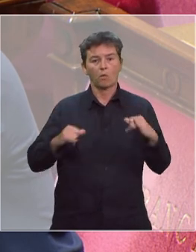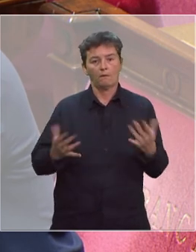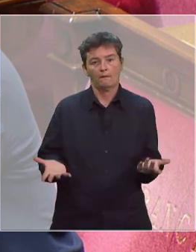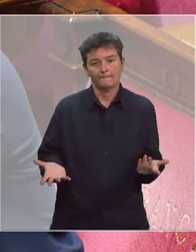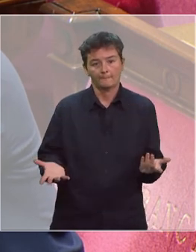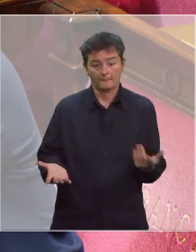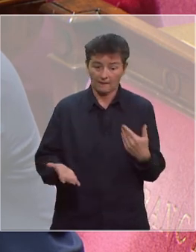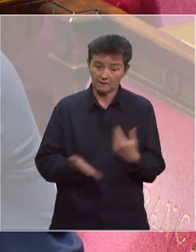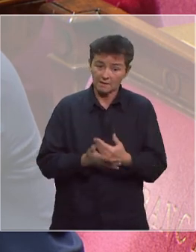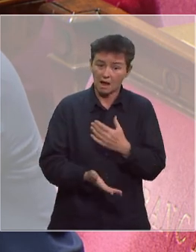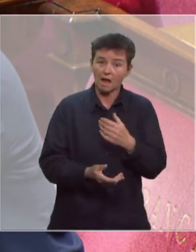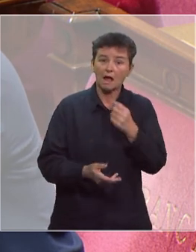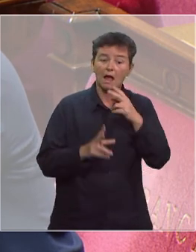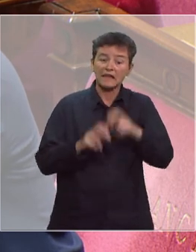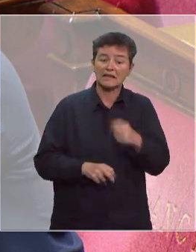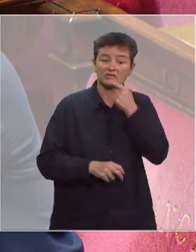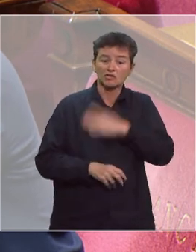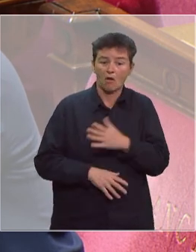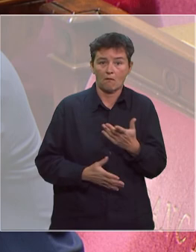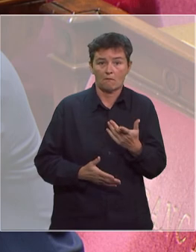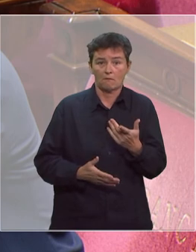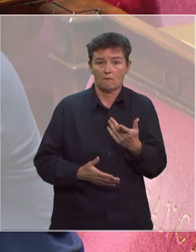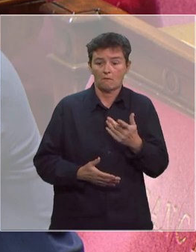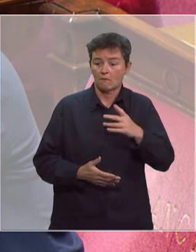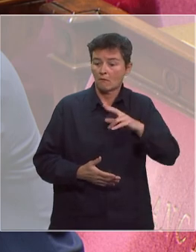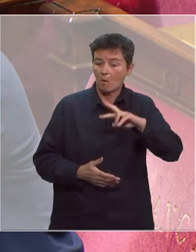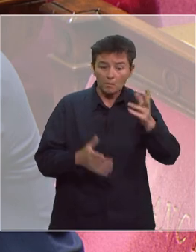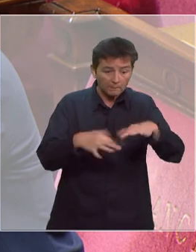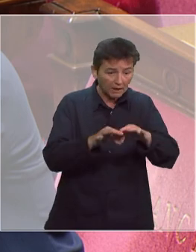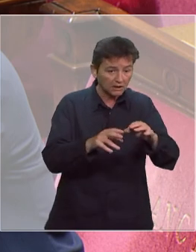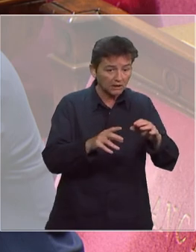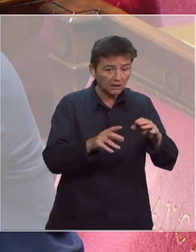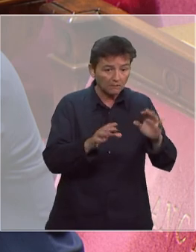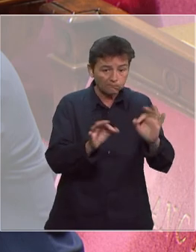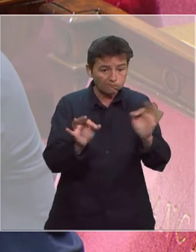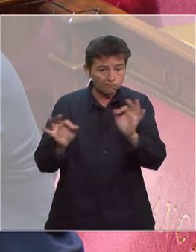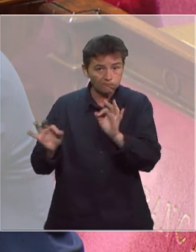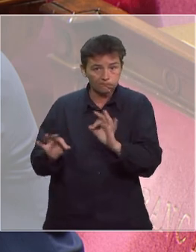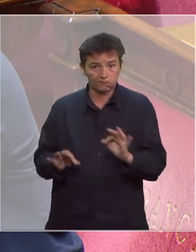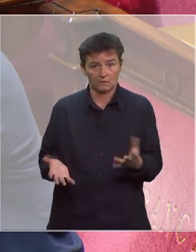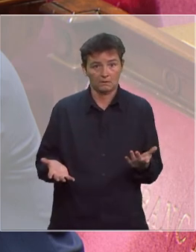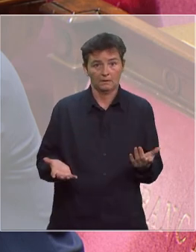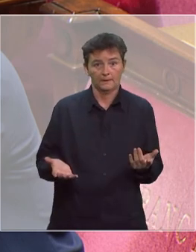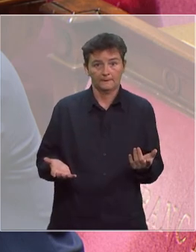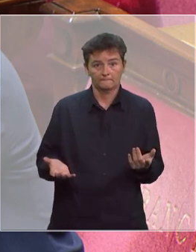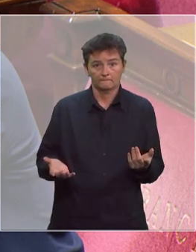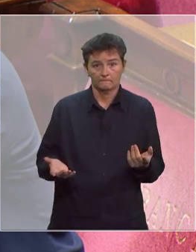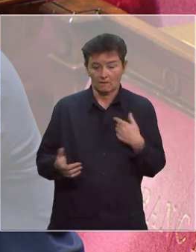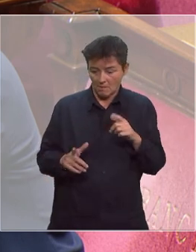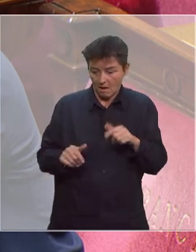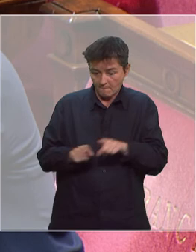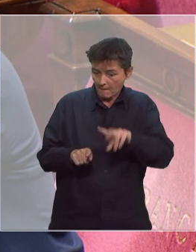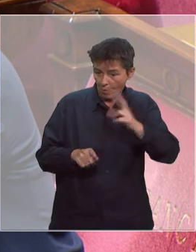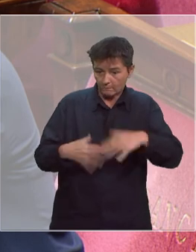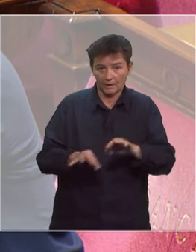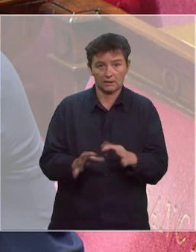ces sérologies, elles ne sont pas disponibles dans des pays différents d'une autre et nous n sommes pas dépourvus davantage que les